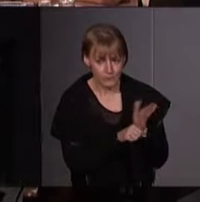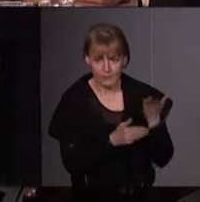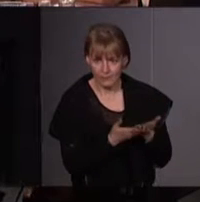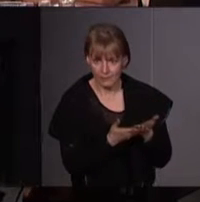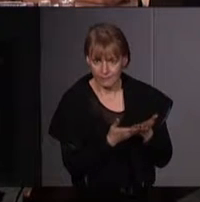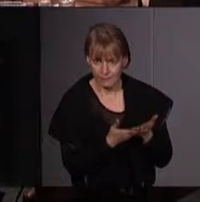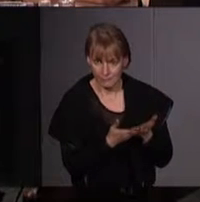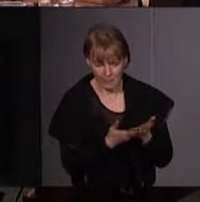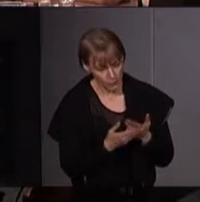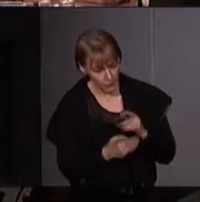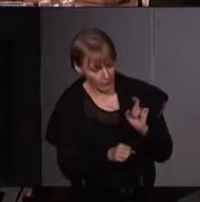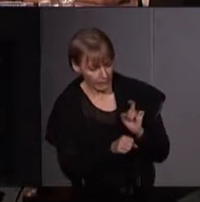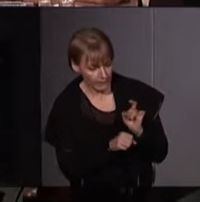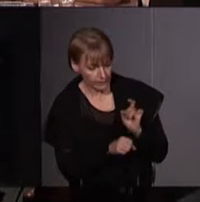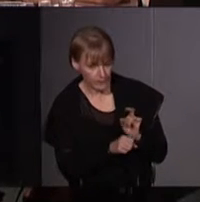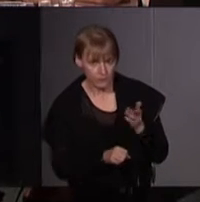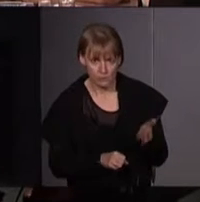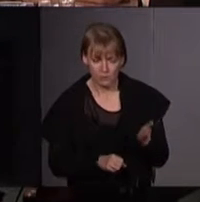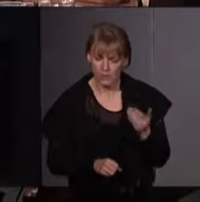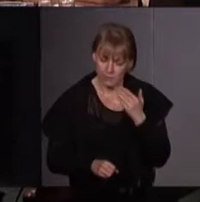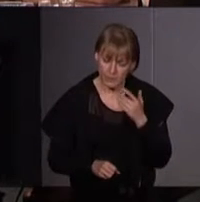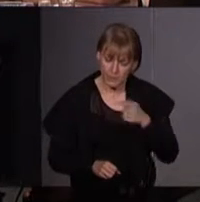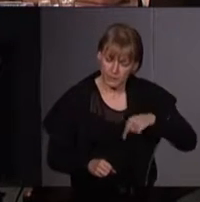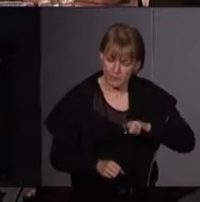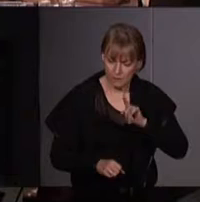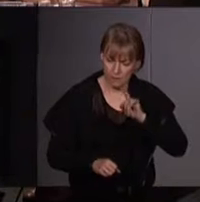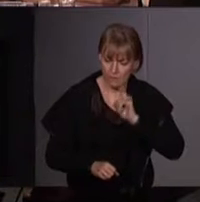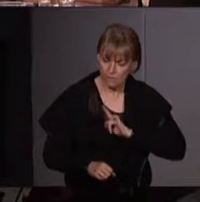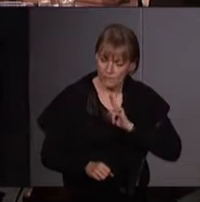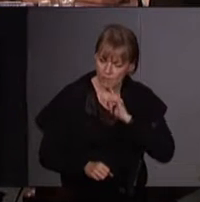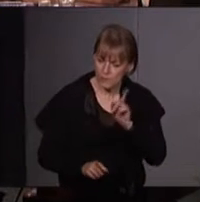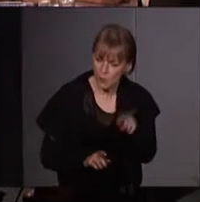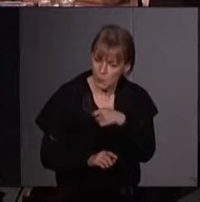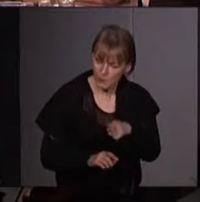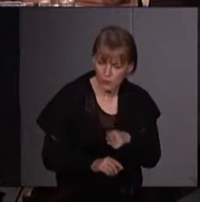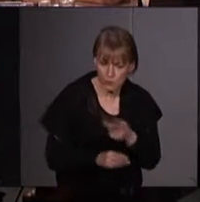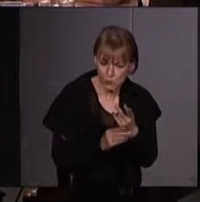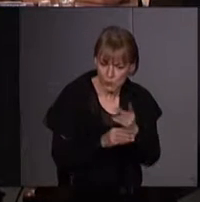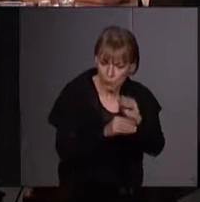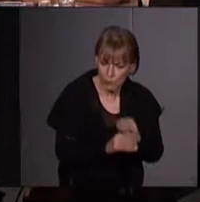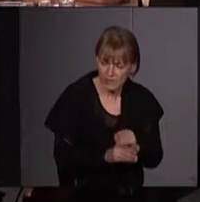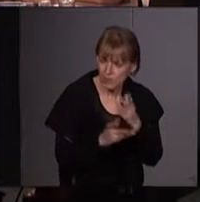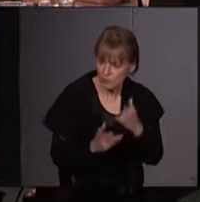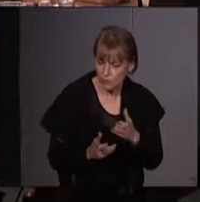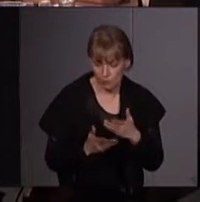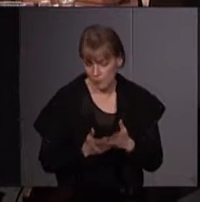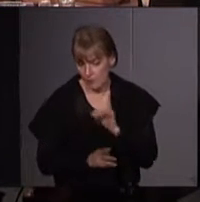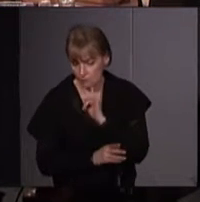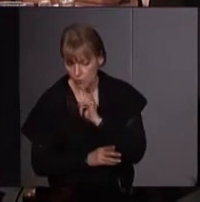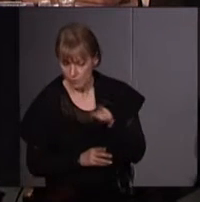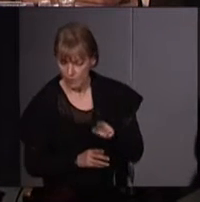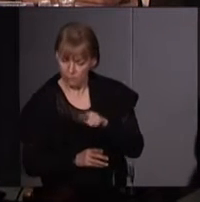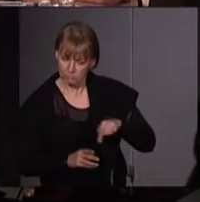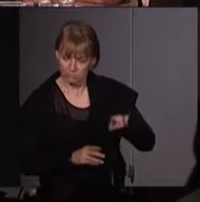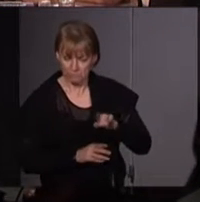De cette accusation, en voulant les femmes, en voulant défendre la nature, court le risque de retomber dans une définition de